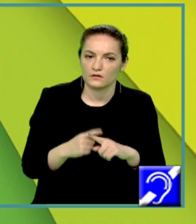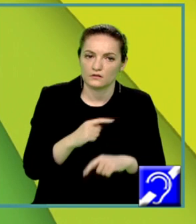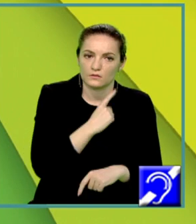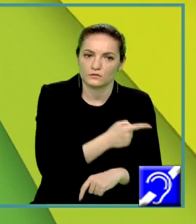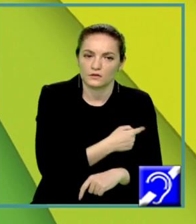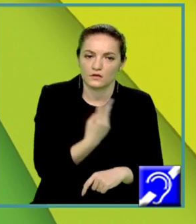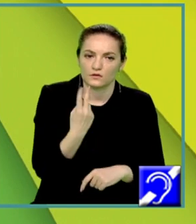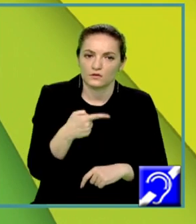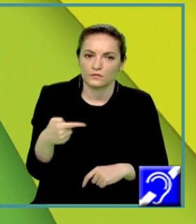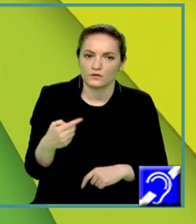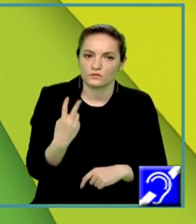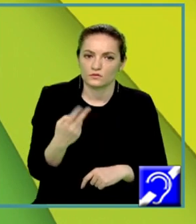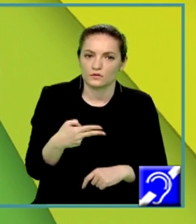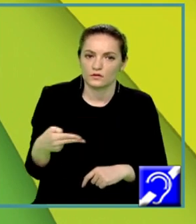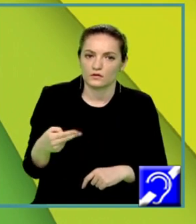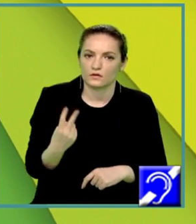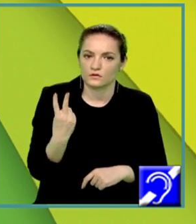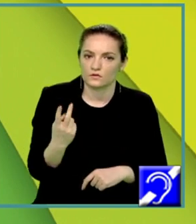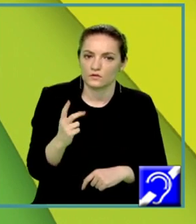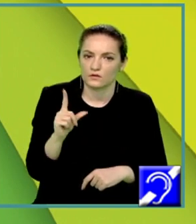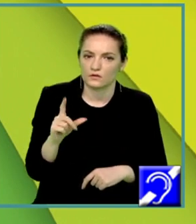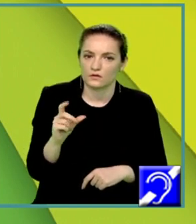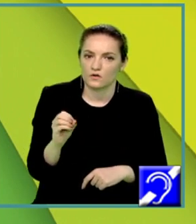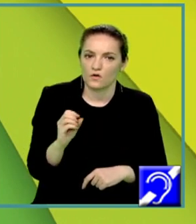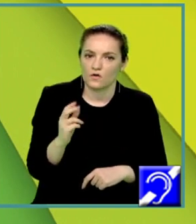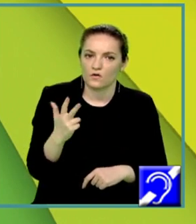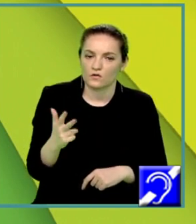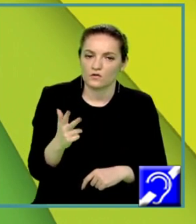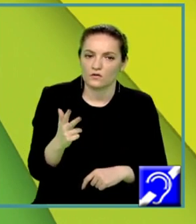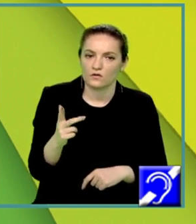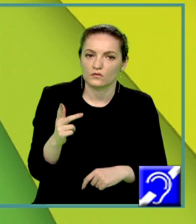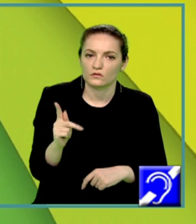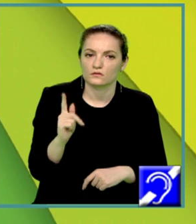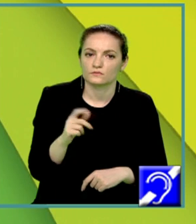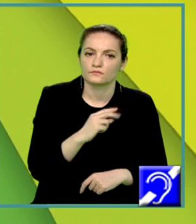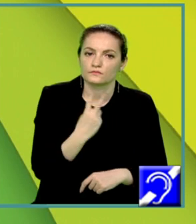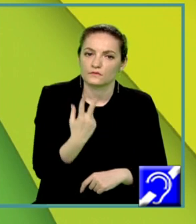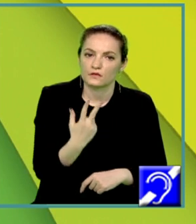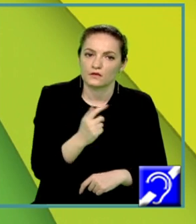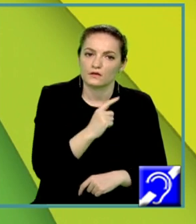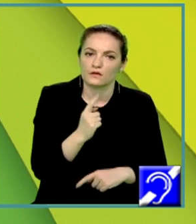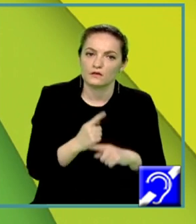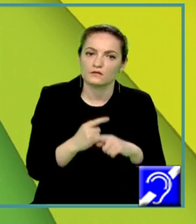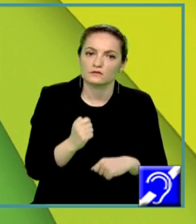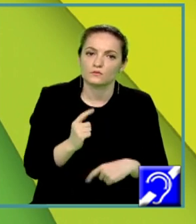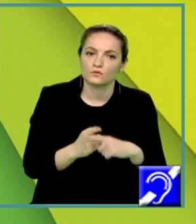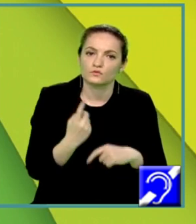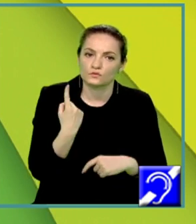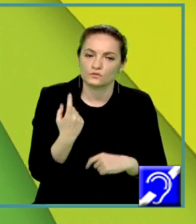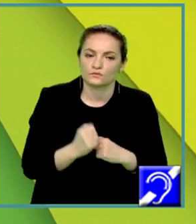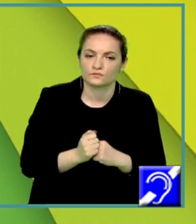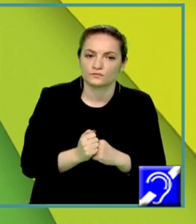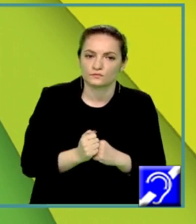egal cu 2 ori logaritm în baza 3 din x plus 1. Ne reamintim următoarea formulă de la logaritmi.